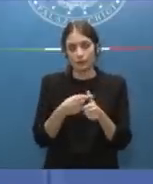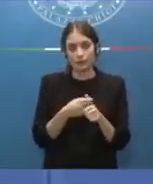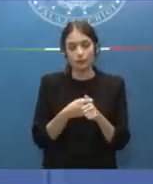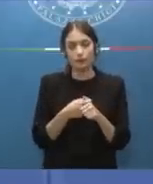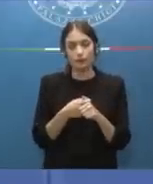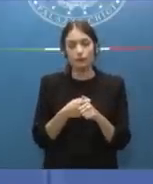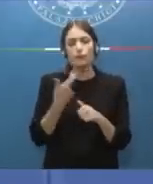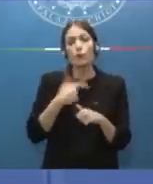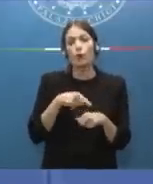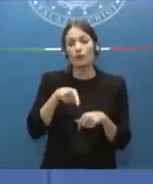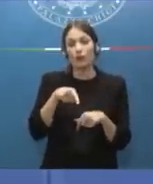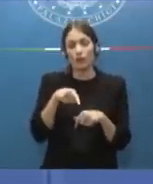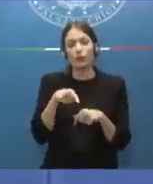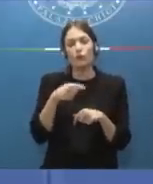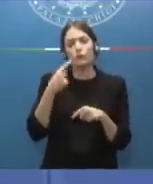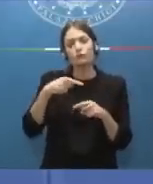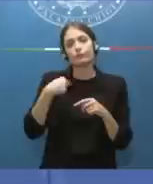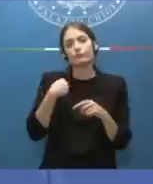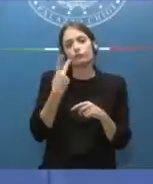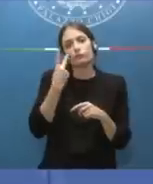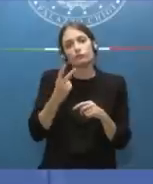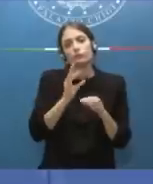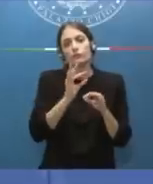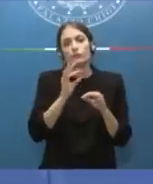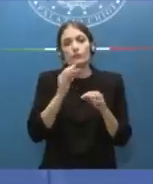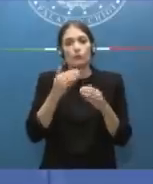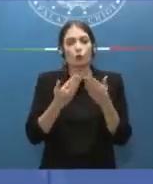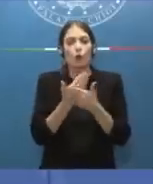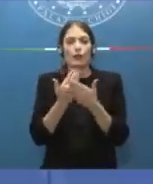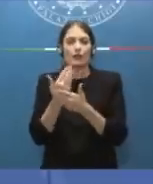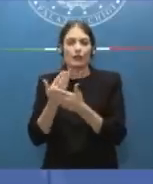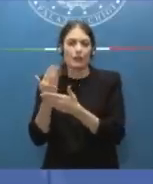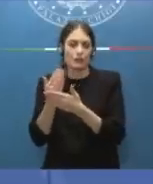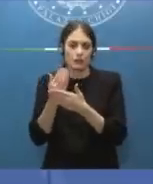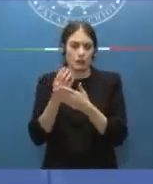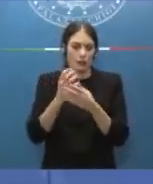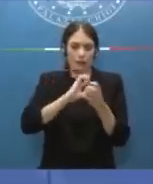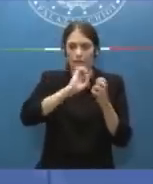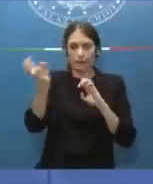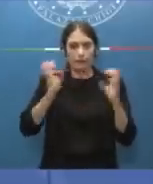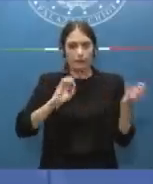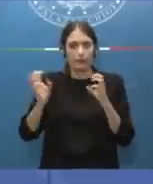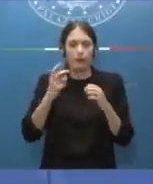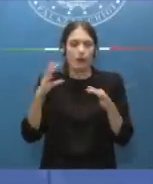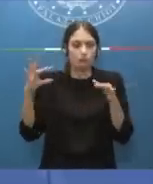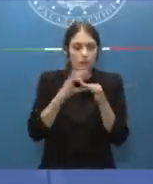perché anche qui insomma ho letto notizie di ogni genere che però non corrispondevano a verità